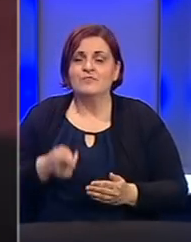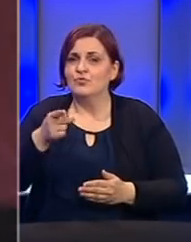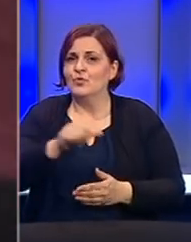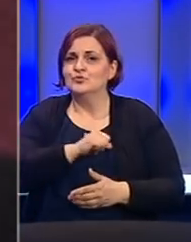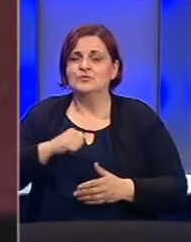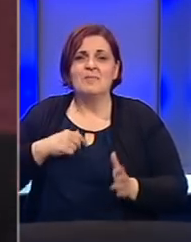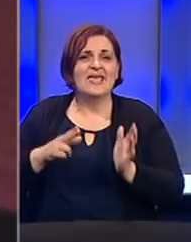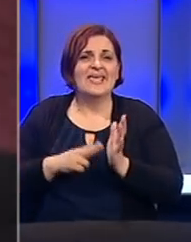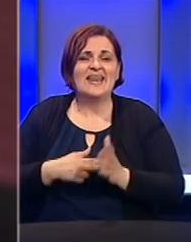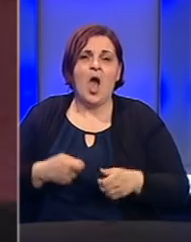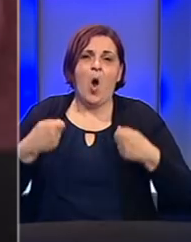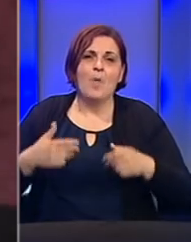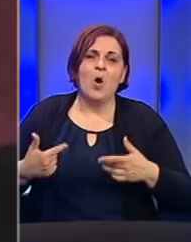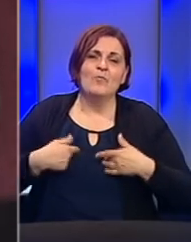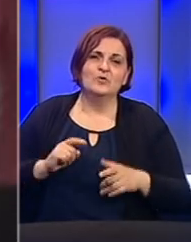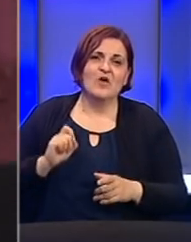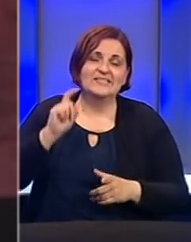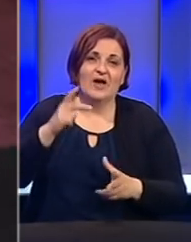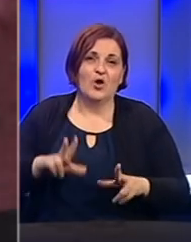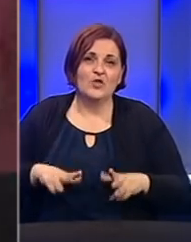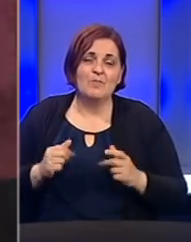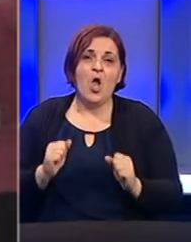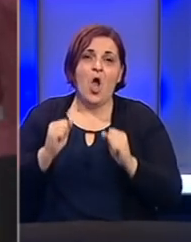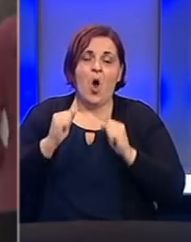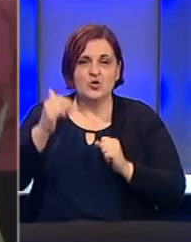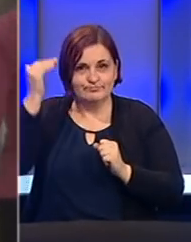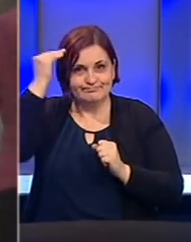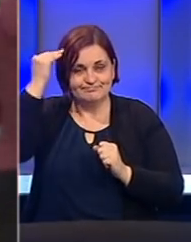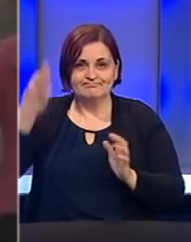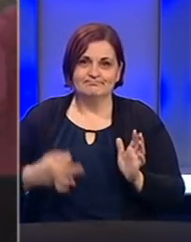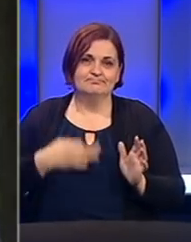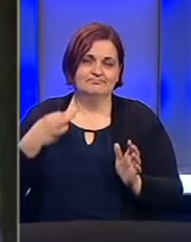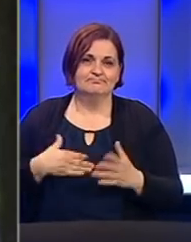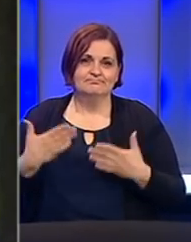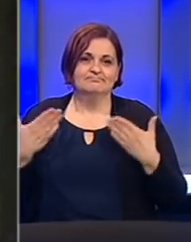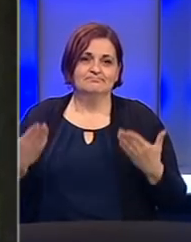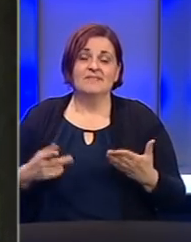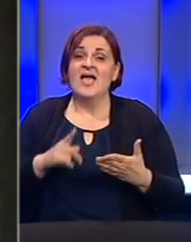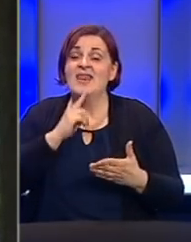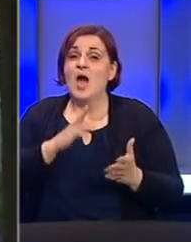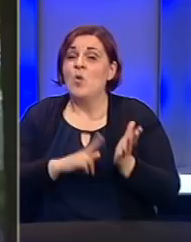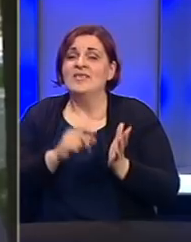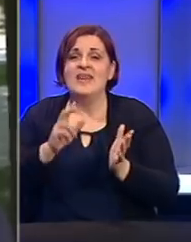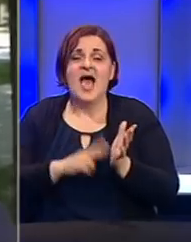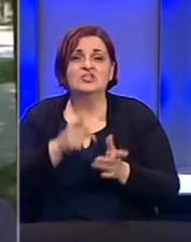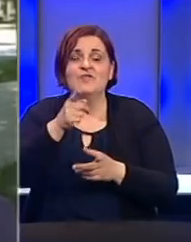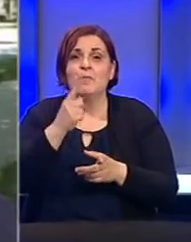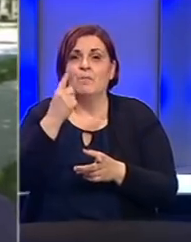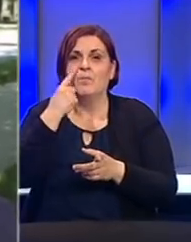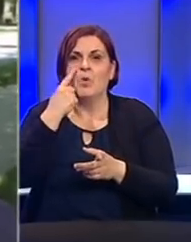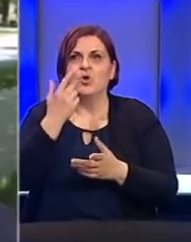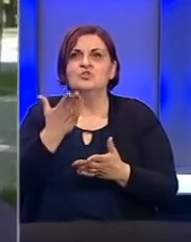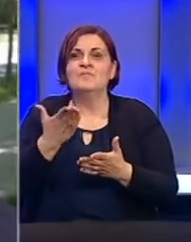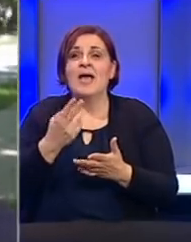su neki od načina da obogatimo svoju svakodnevnicu i očuvamo mentalno zdravlje. Na koji način pokušavate